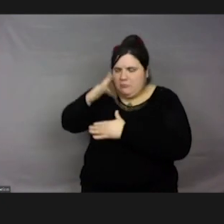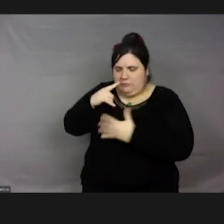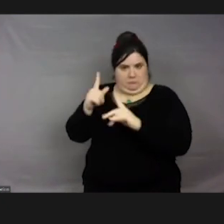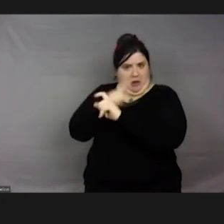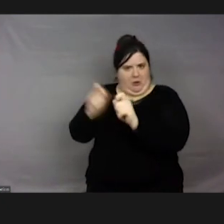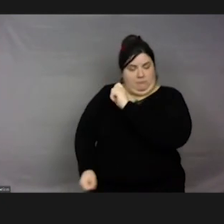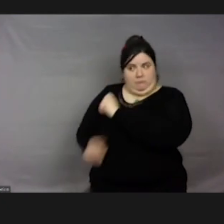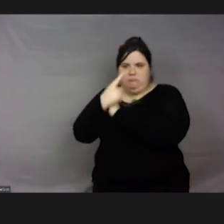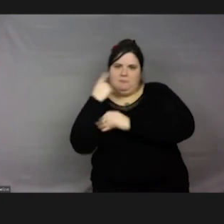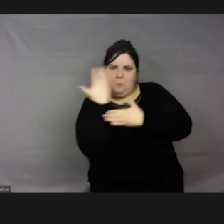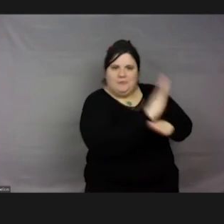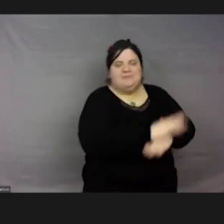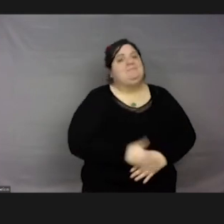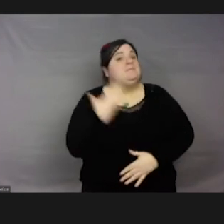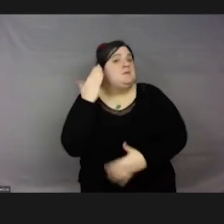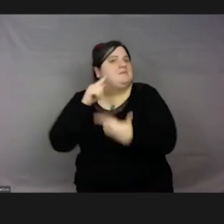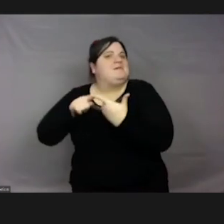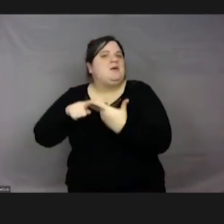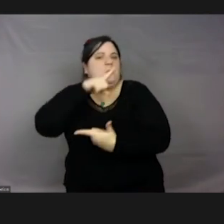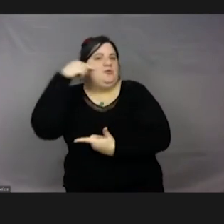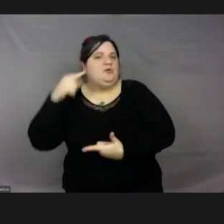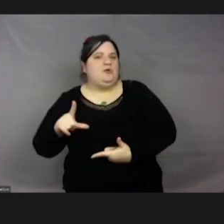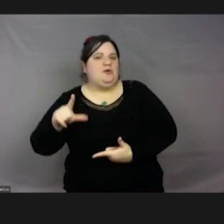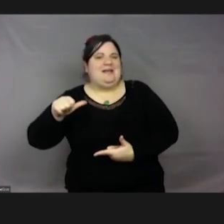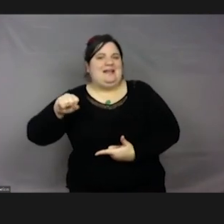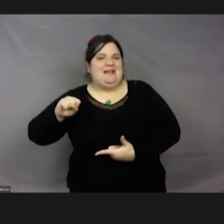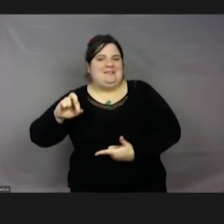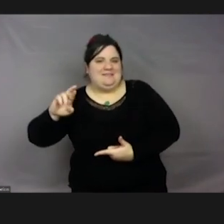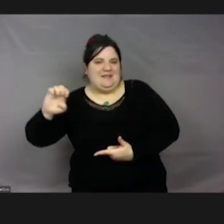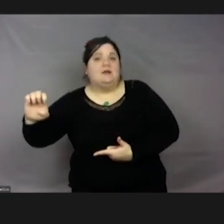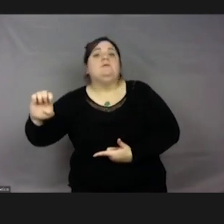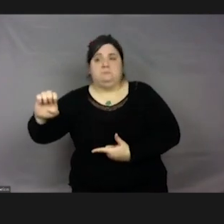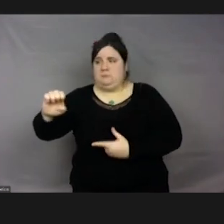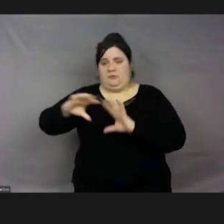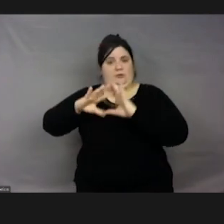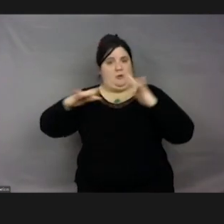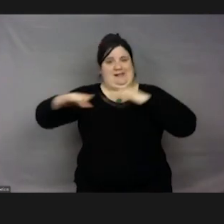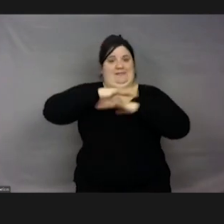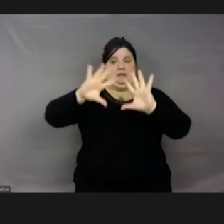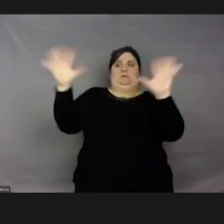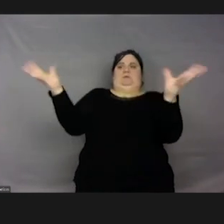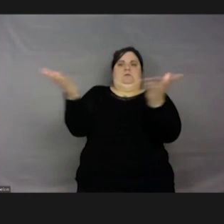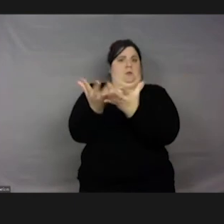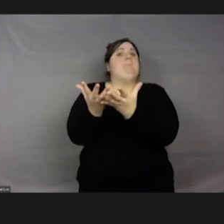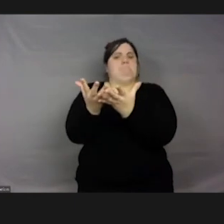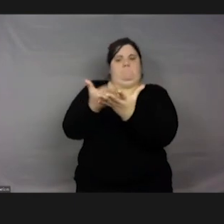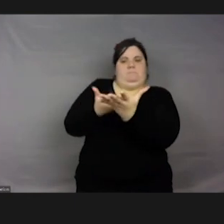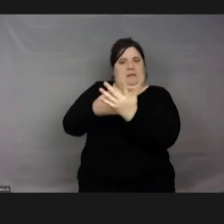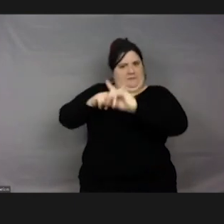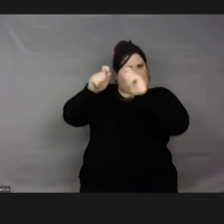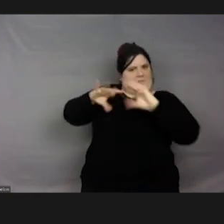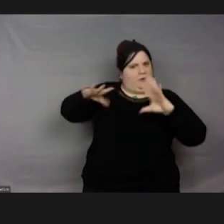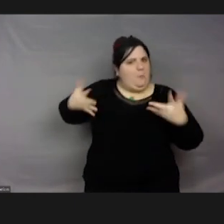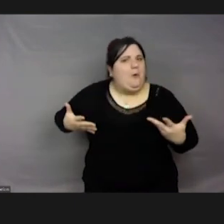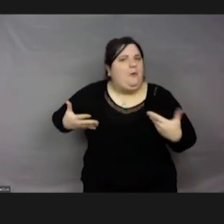facile d'accès avec des mots faciles à comprendre pour tout le monde, mais qui sont importants pour respecter aussi ces petits animaux mal aimés que sont les